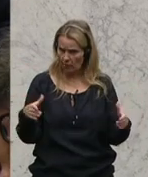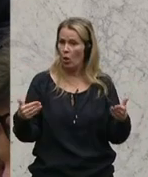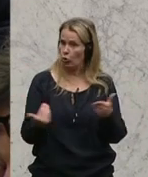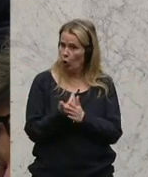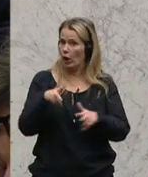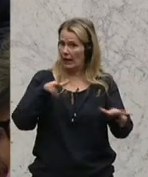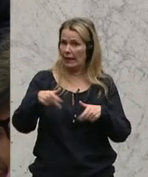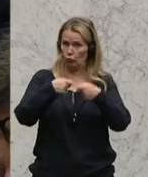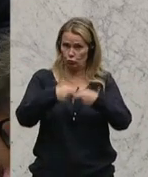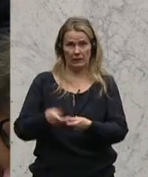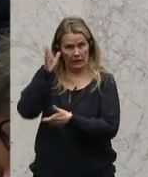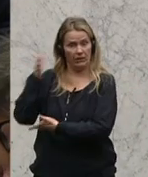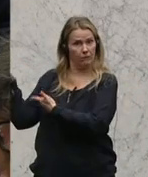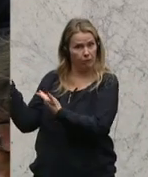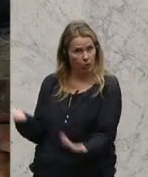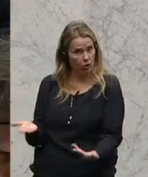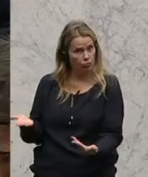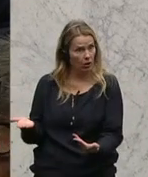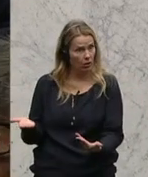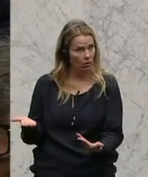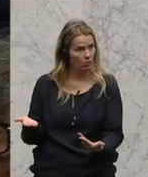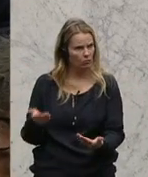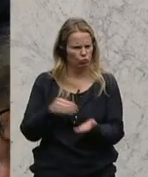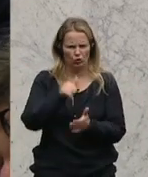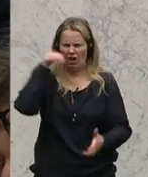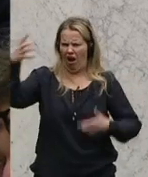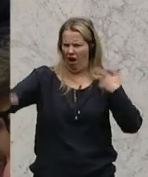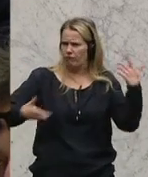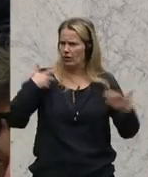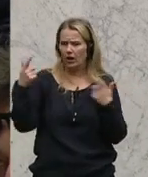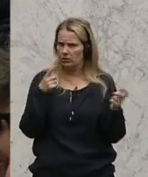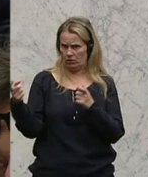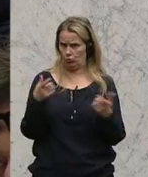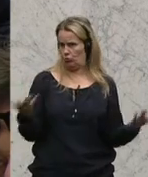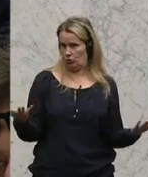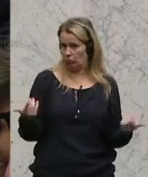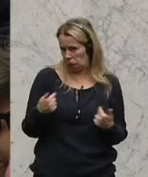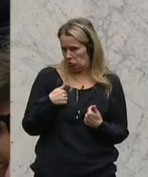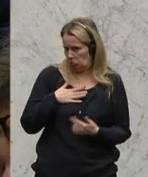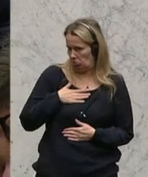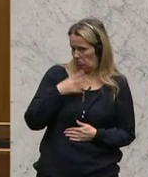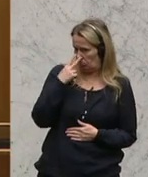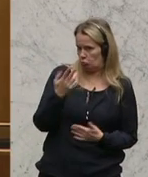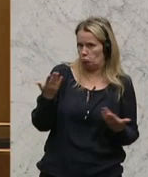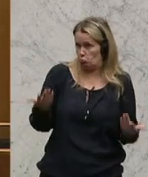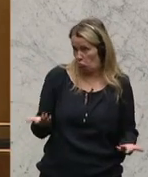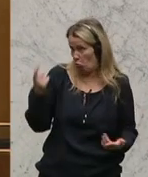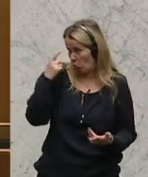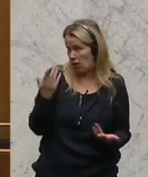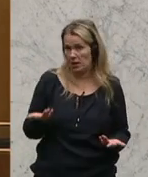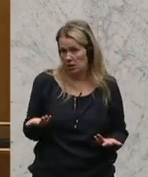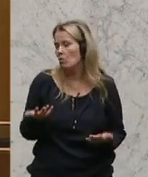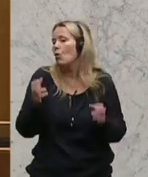Regierungsmitglied vorgestellt wird. Das könnte man eigentlich unaufgeregt diskutieren, so würde ich das zumindest sehen und meinen.